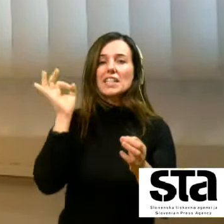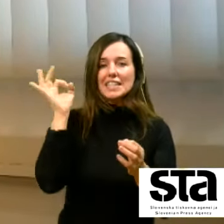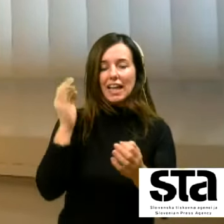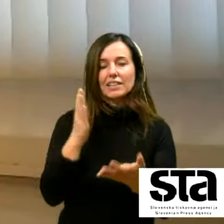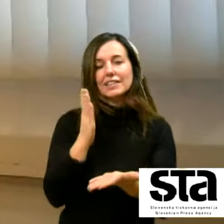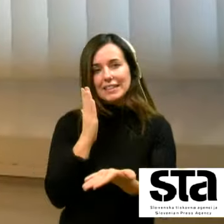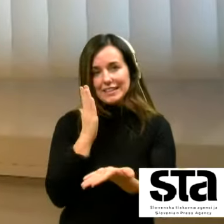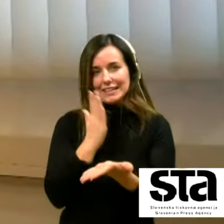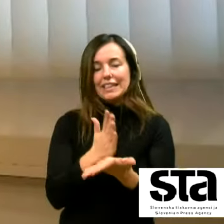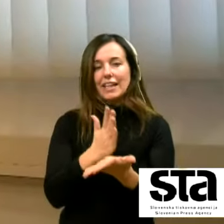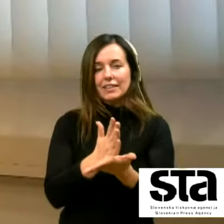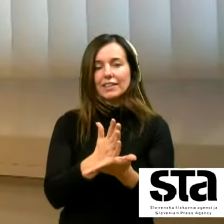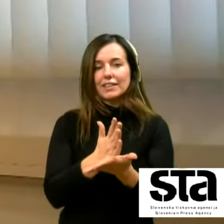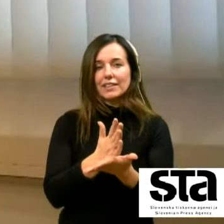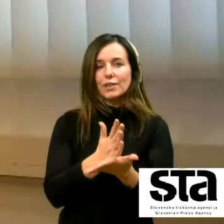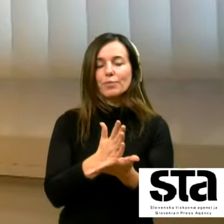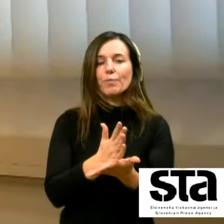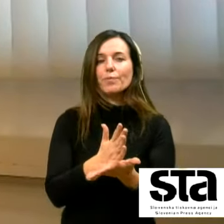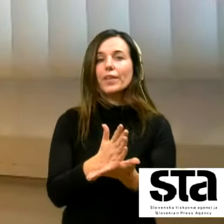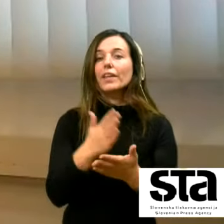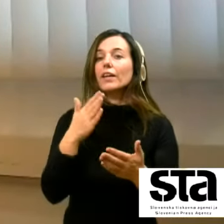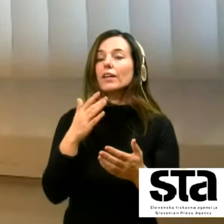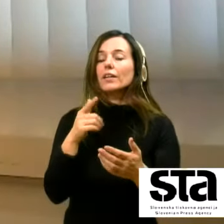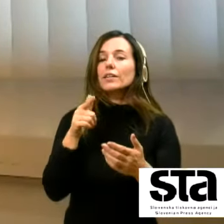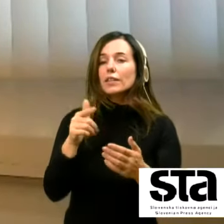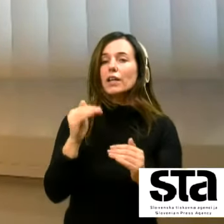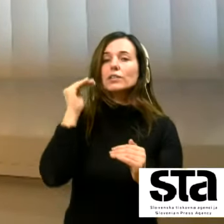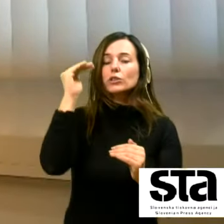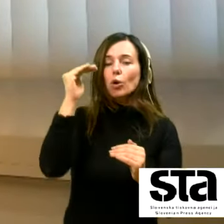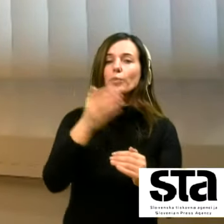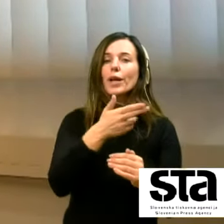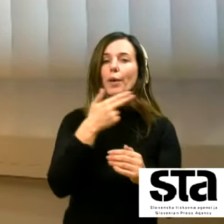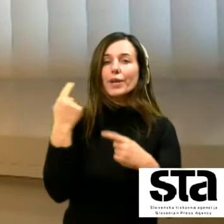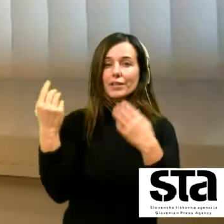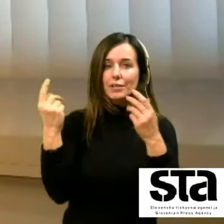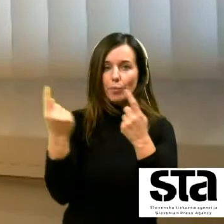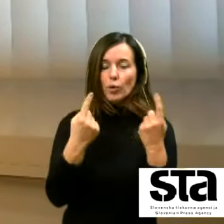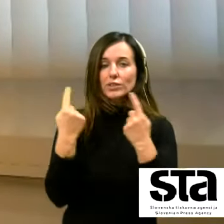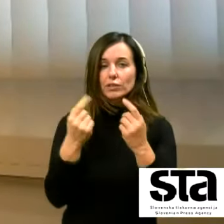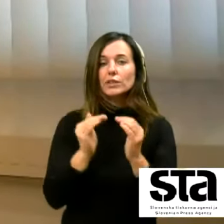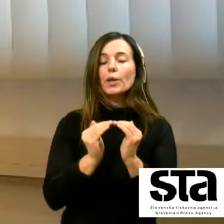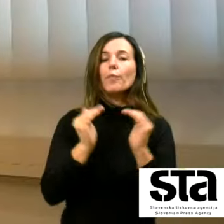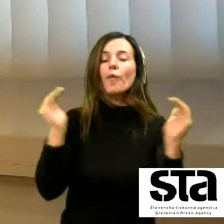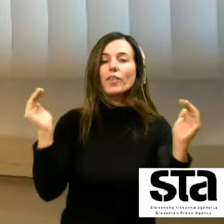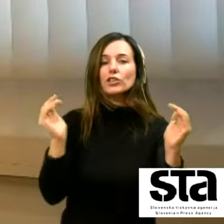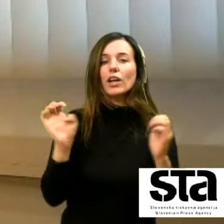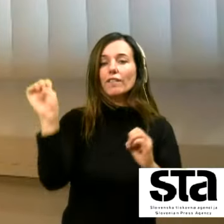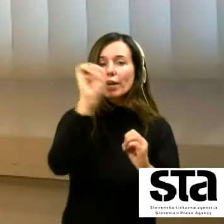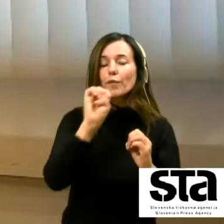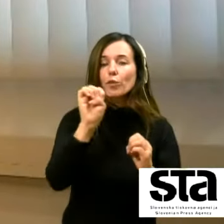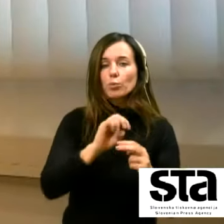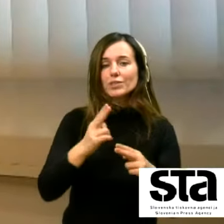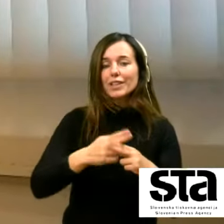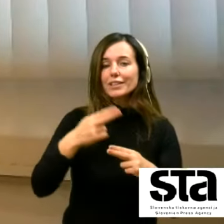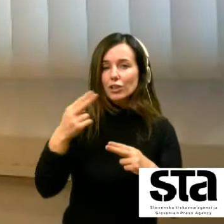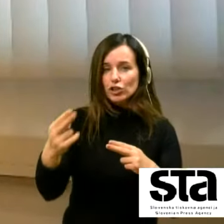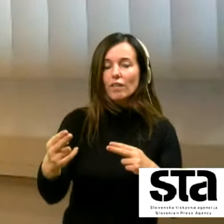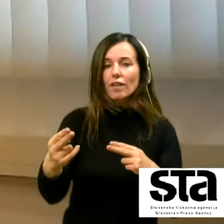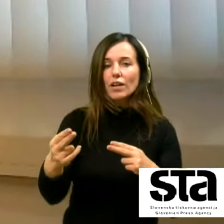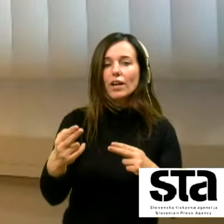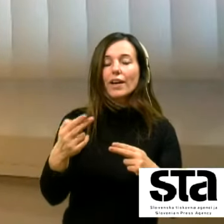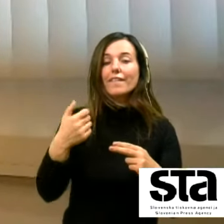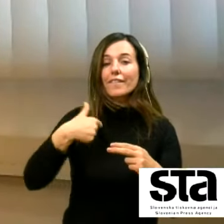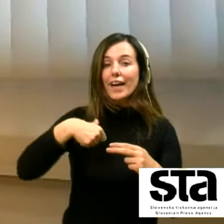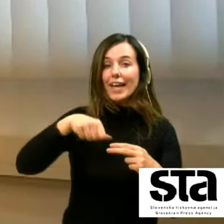več ali manj se je ta stopnja brezposobnosti povečala v večini teh evropskih držav v